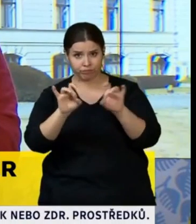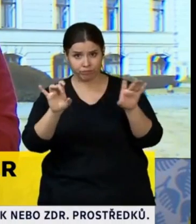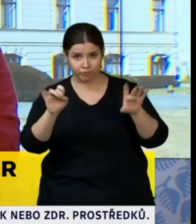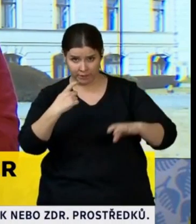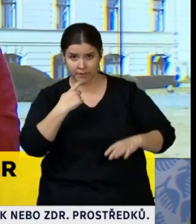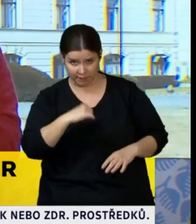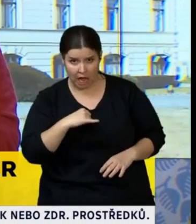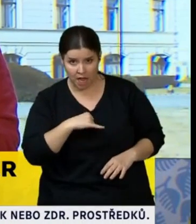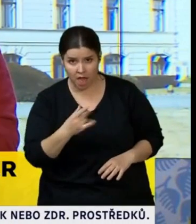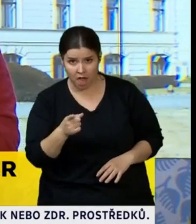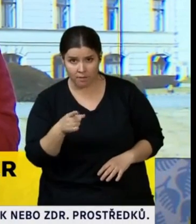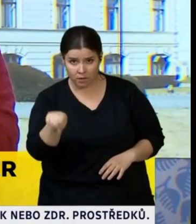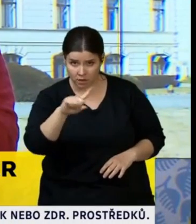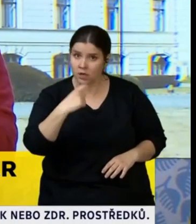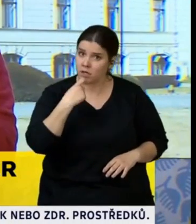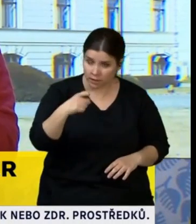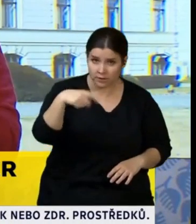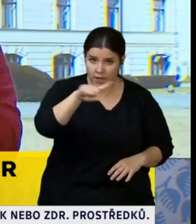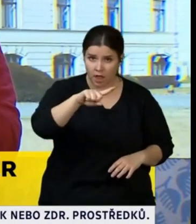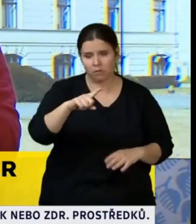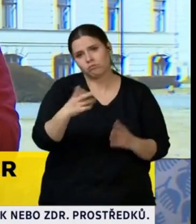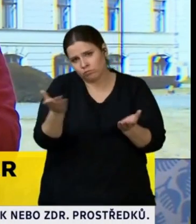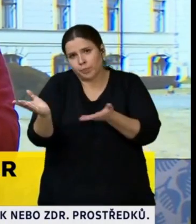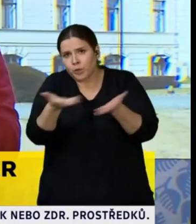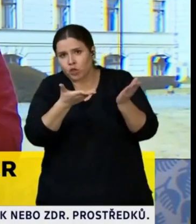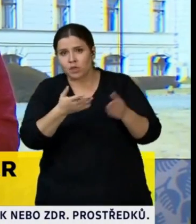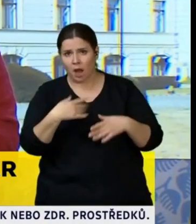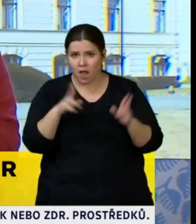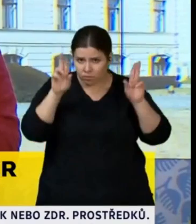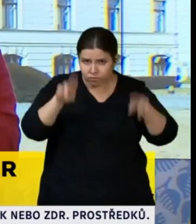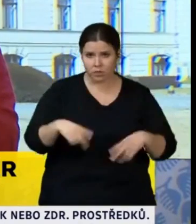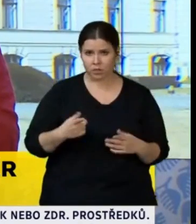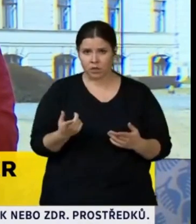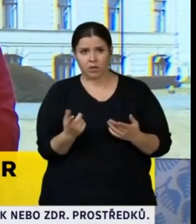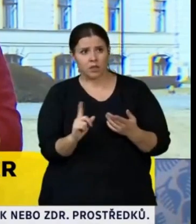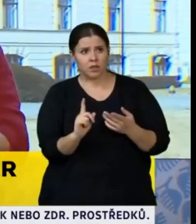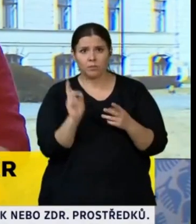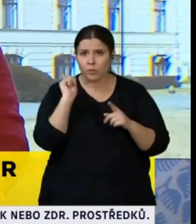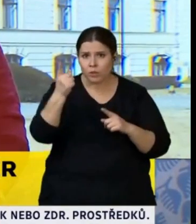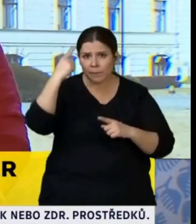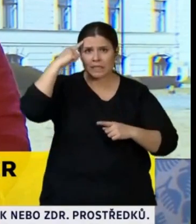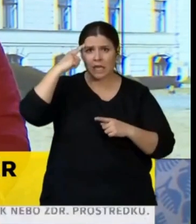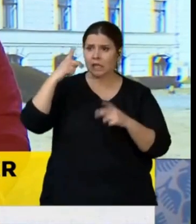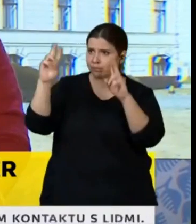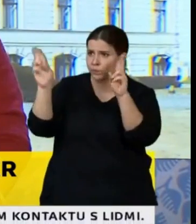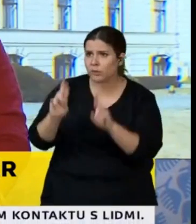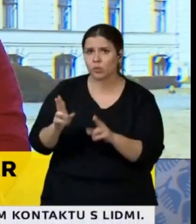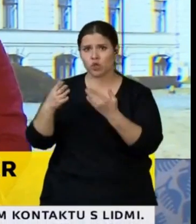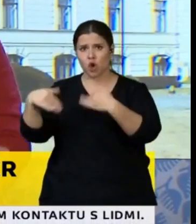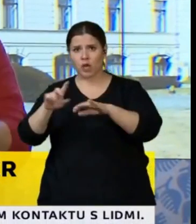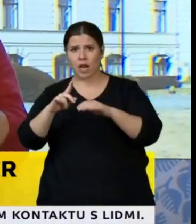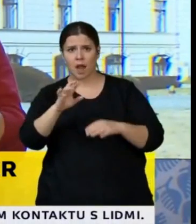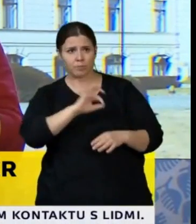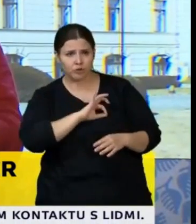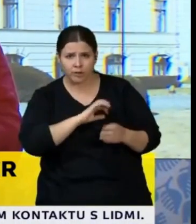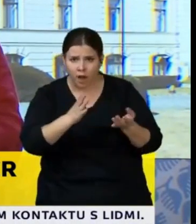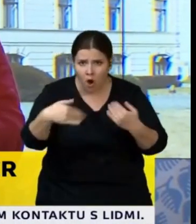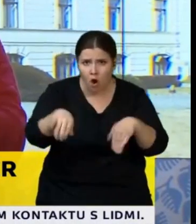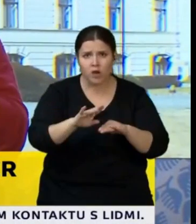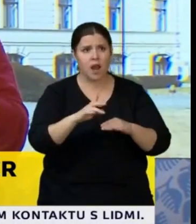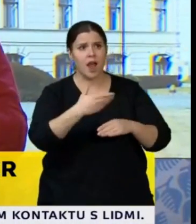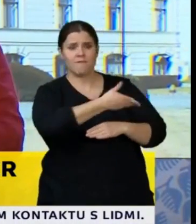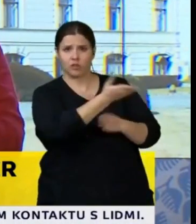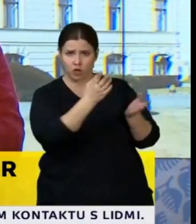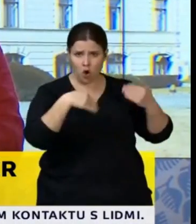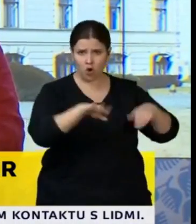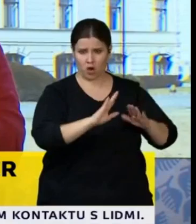lidé pochopí, že je to o nich, je to o jejich rodičích, je to o jejich příbuzných a budou používat celský rozum,